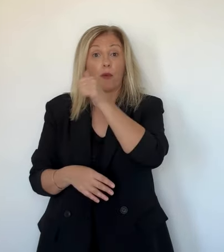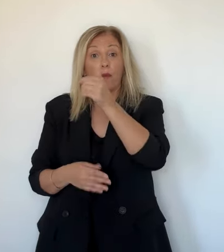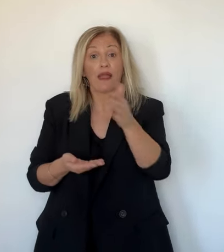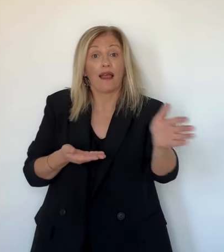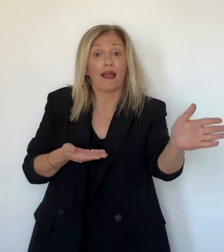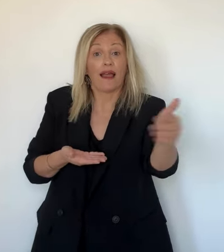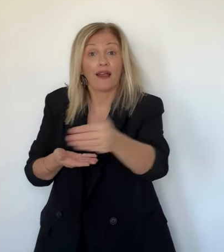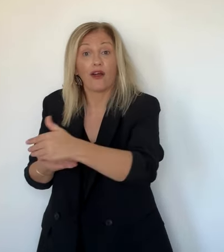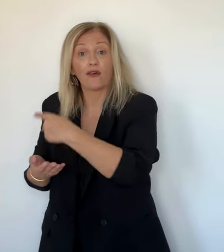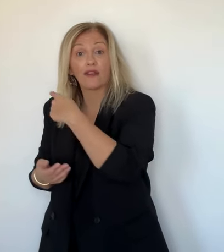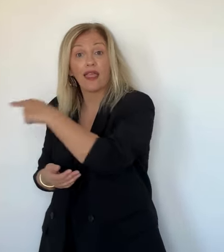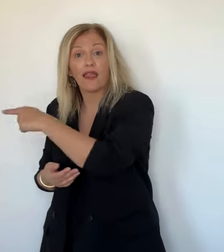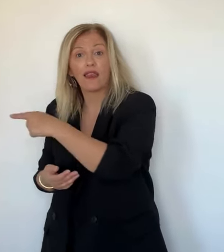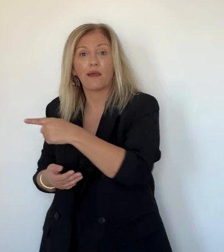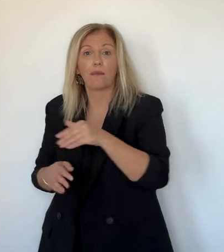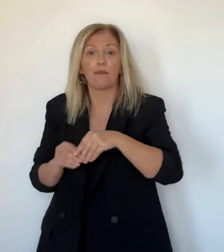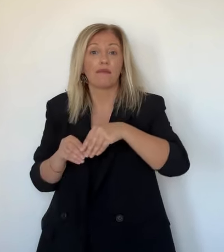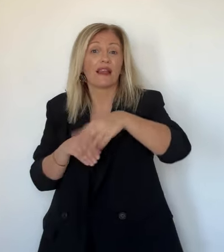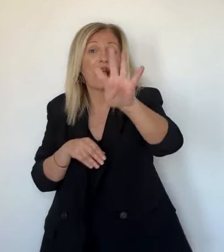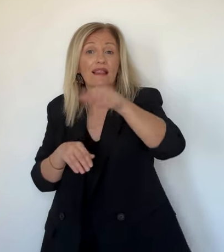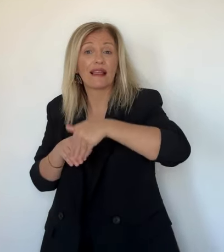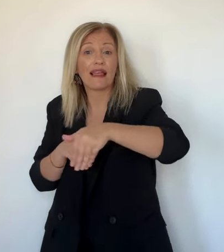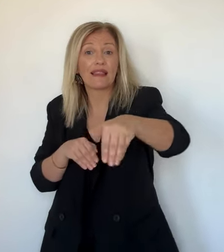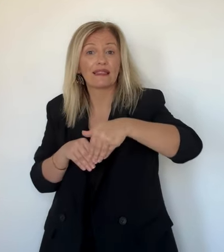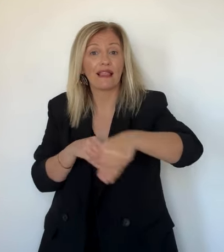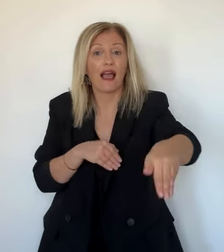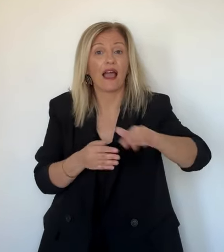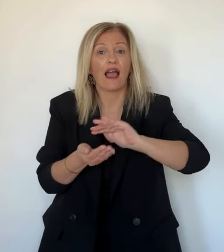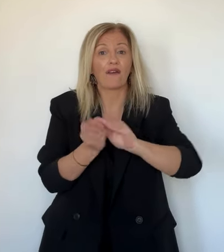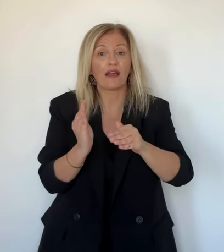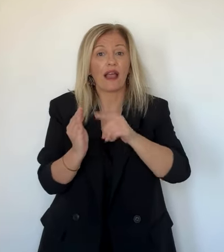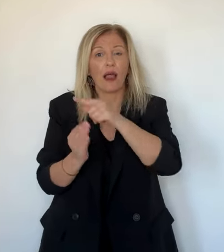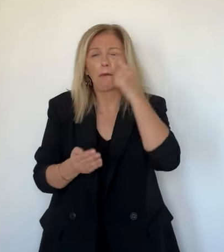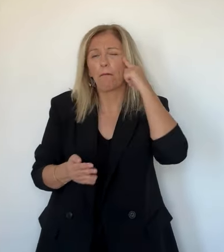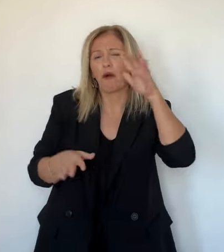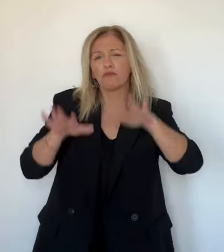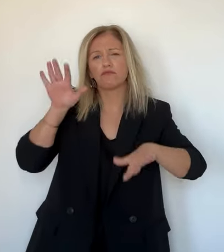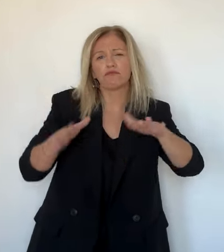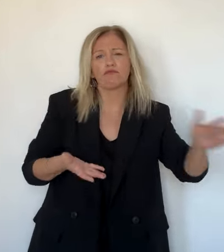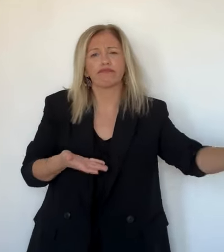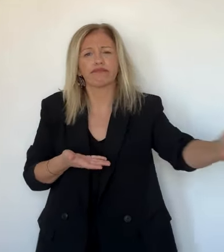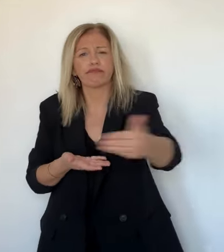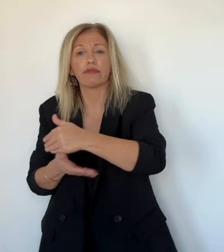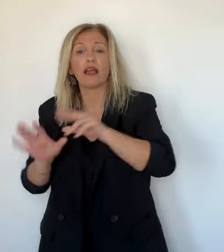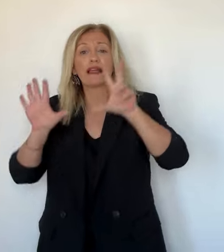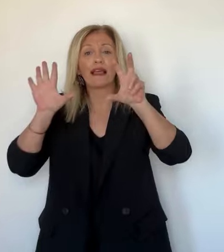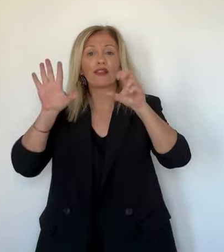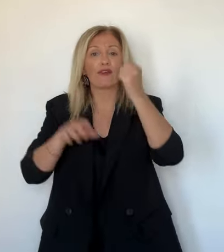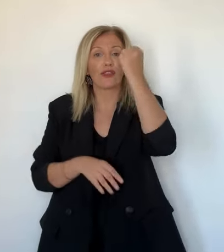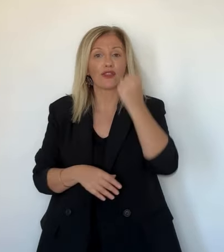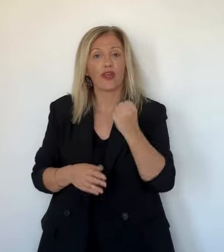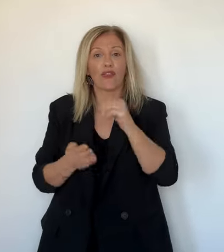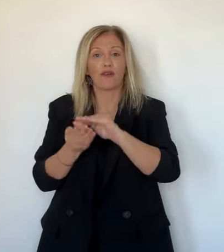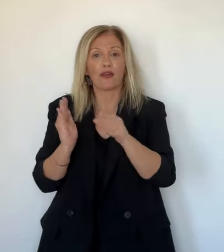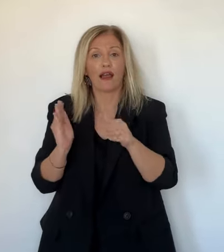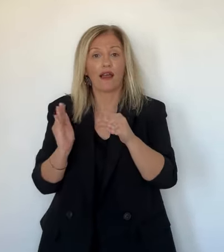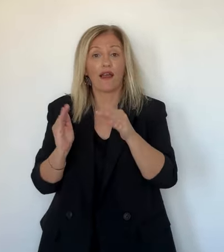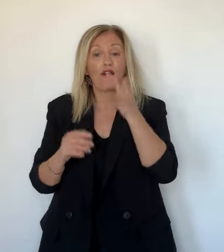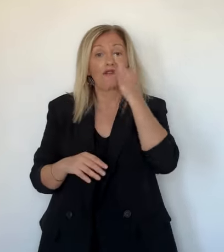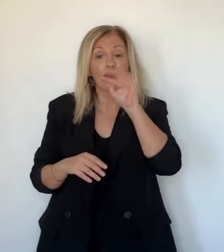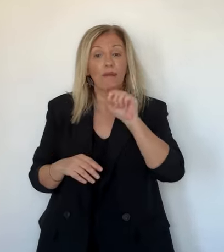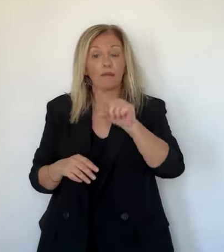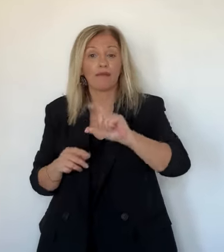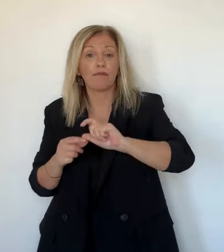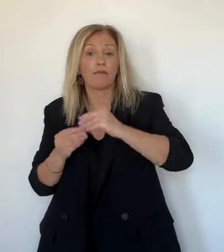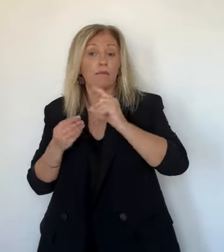En tout, elle devrait produire 80 tonnes de fruits. Ils seront vendus à la pièce, sur le marché insulaire, au moins pour les 3 prochaines